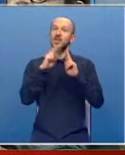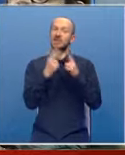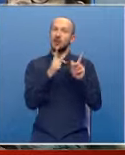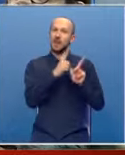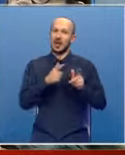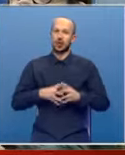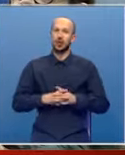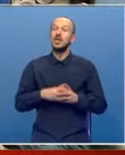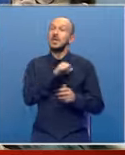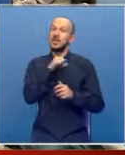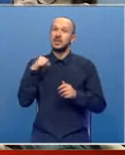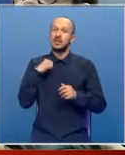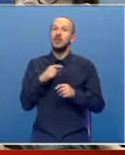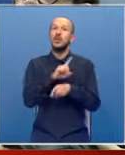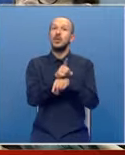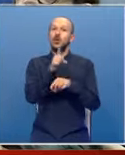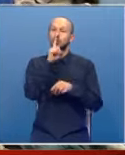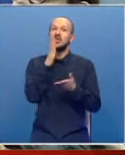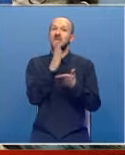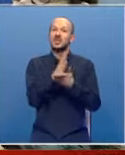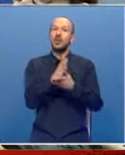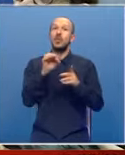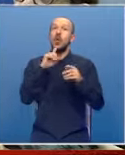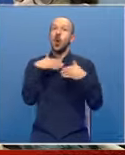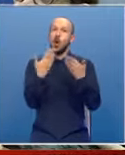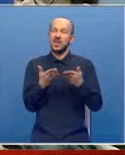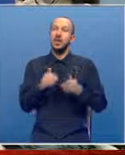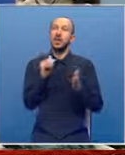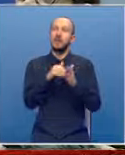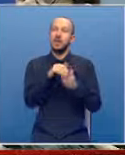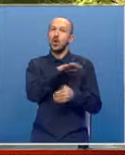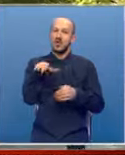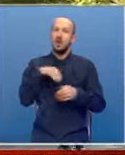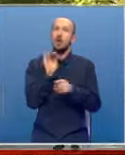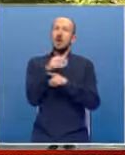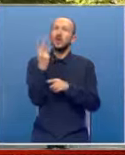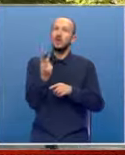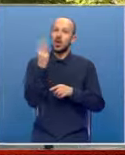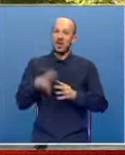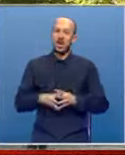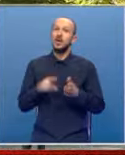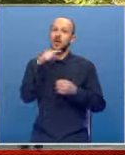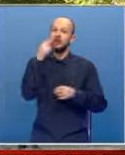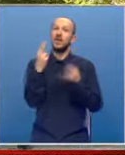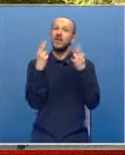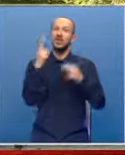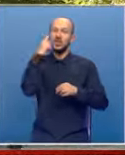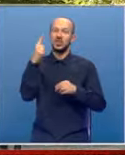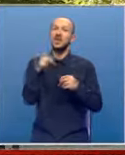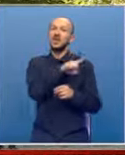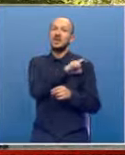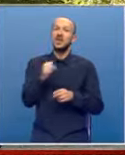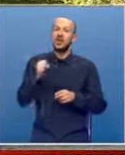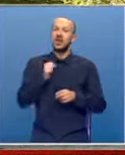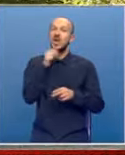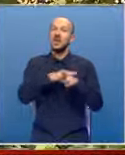ratu i samo minući utanja da svakom odamo, trebalo bi nam preko dvije godine. Ističući važnost sjećanja na stradale